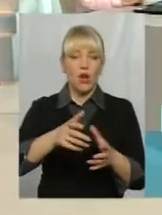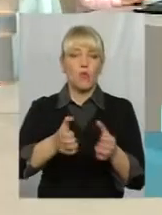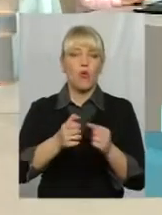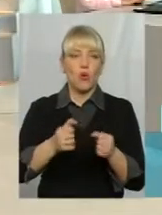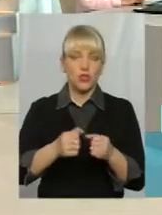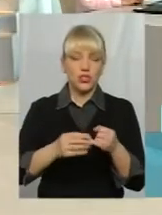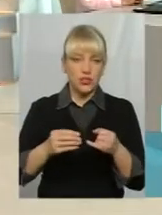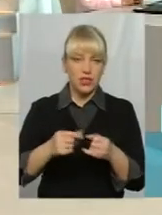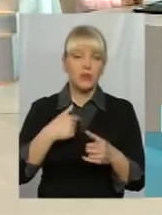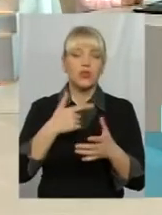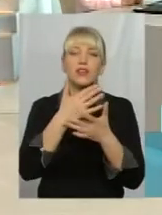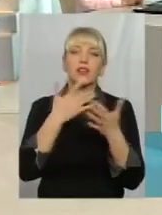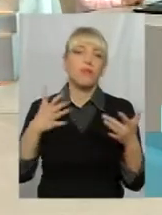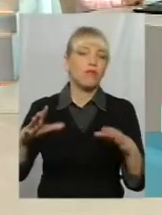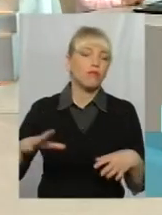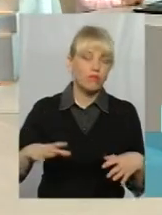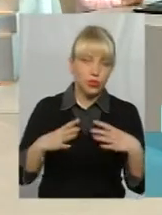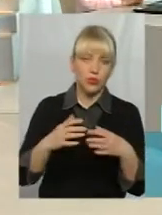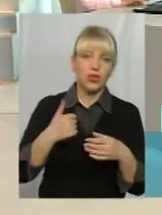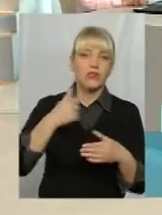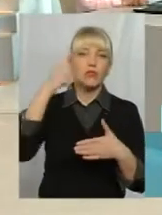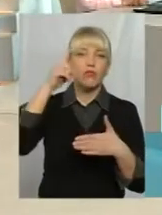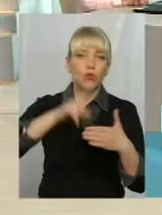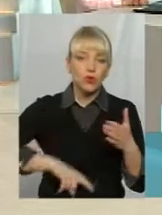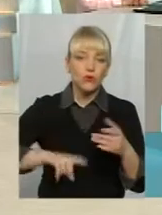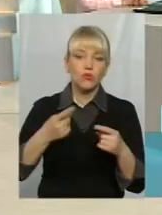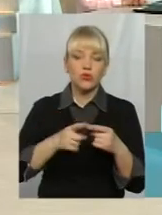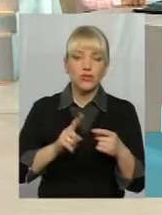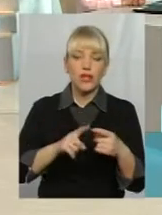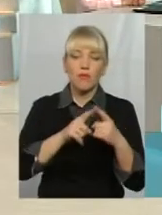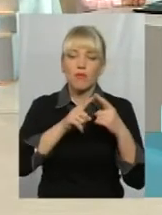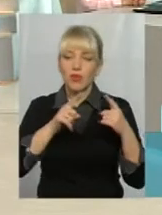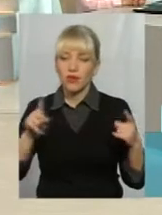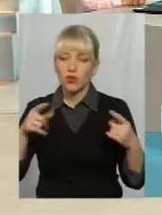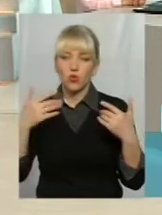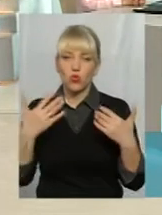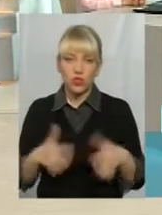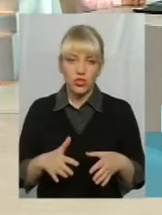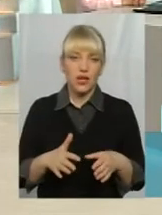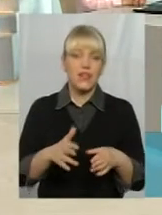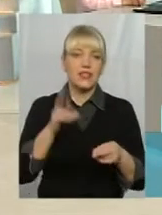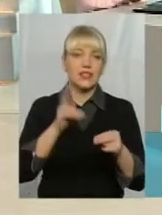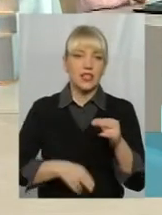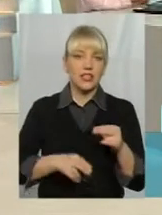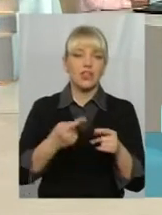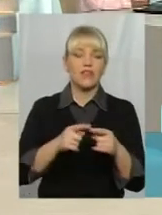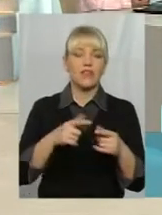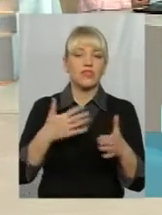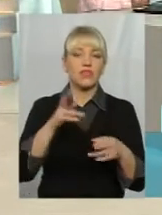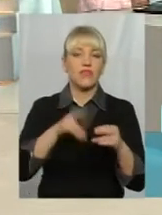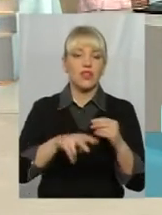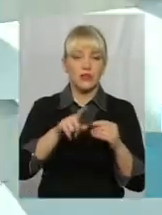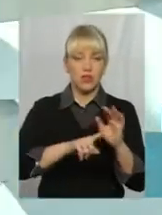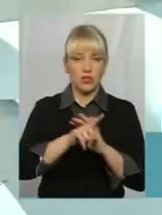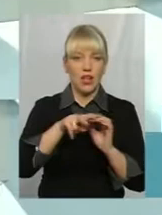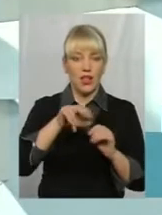що нарешті цей період завершений. Він завершений фактично з липні, коли необхідно погодження органів місцевого самоврядування. А